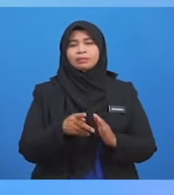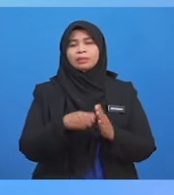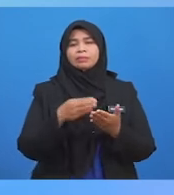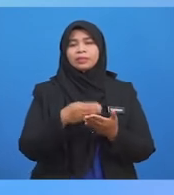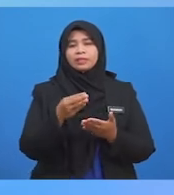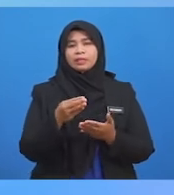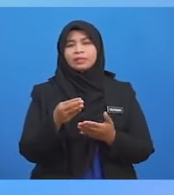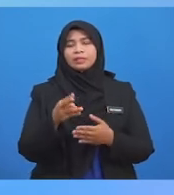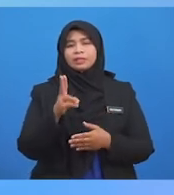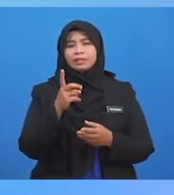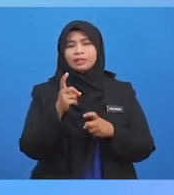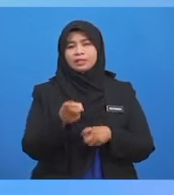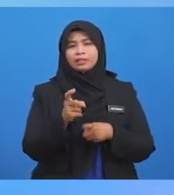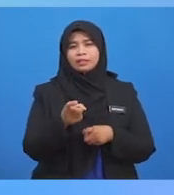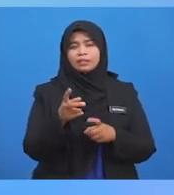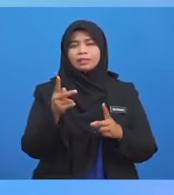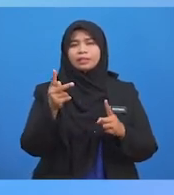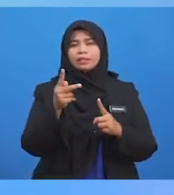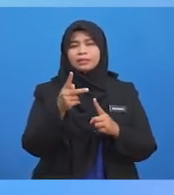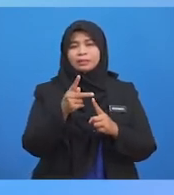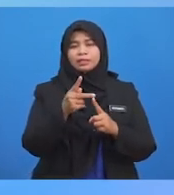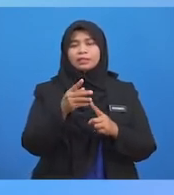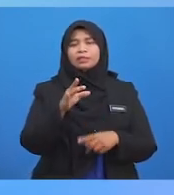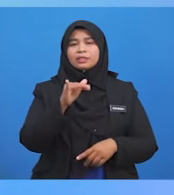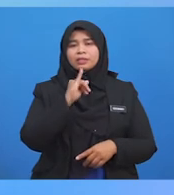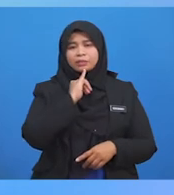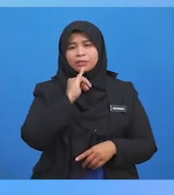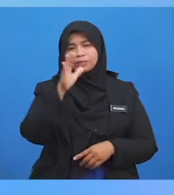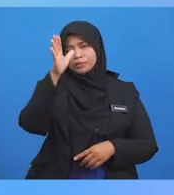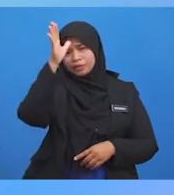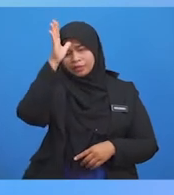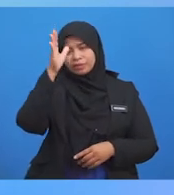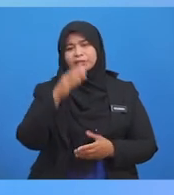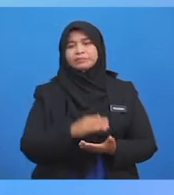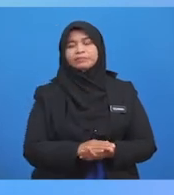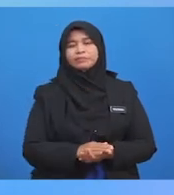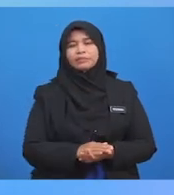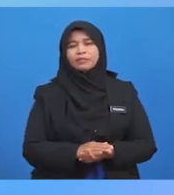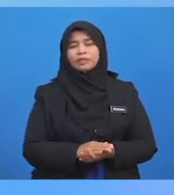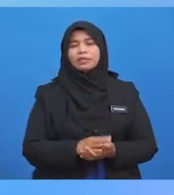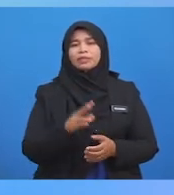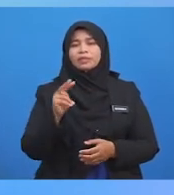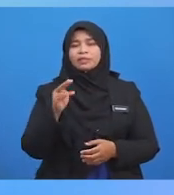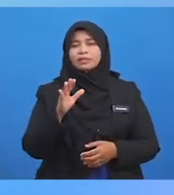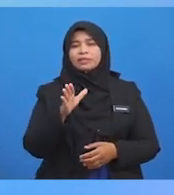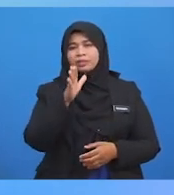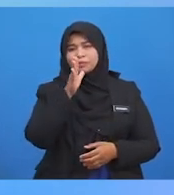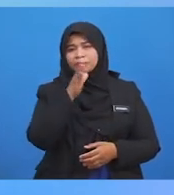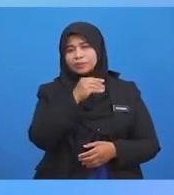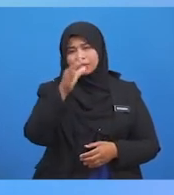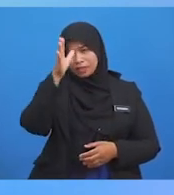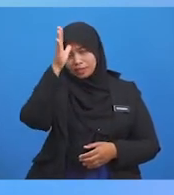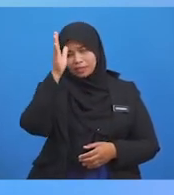Pemberian Hadiah Murid-murid Boleh Beri Hadiah Kepada Ibu Ayah Nanti Ibu Ayah